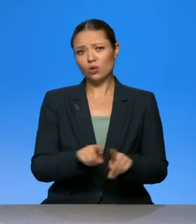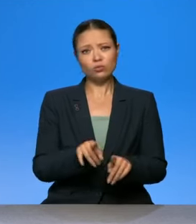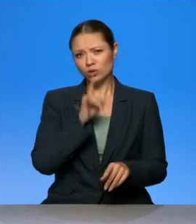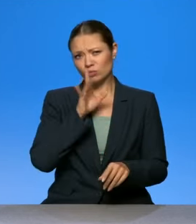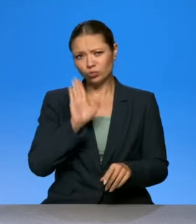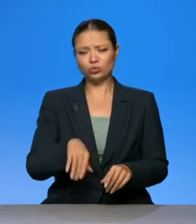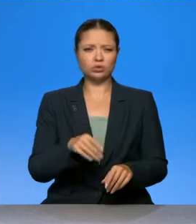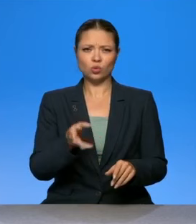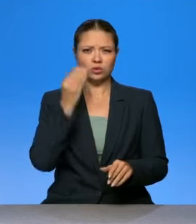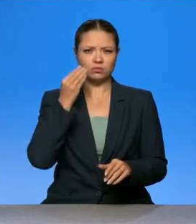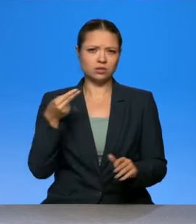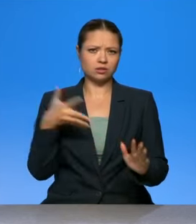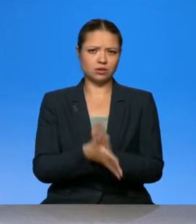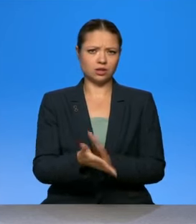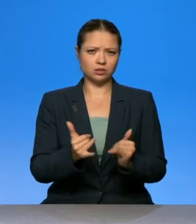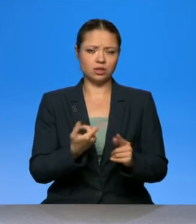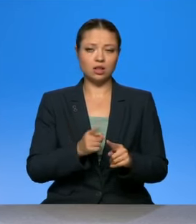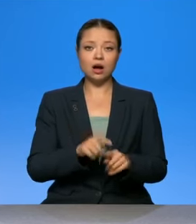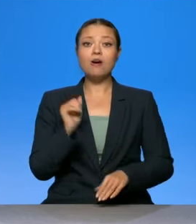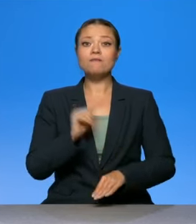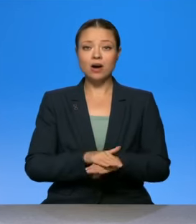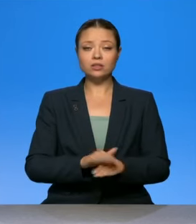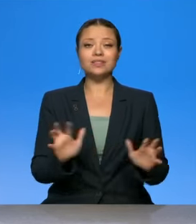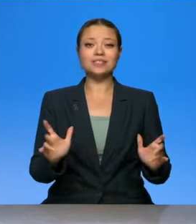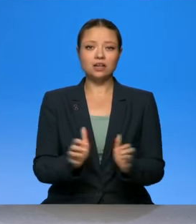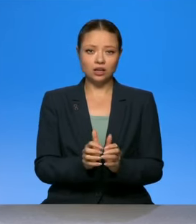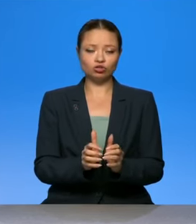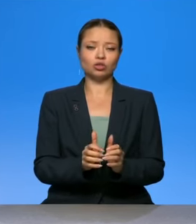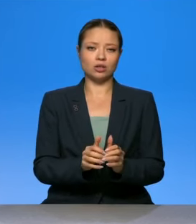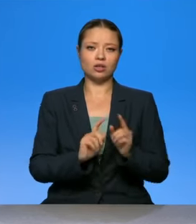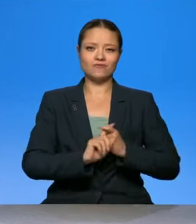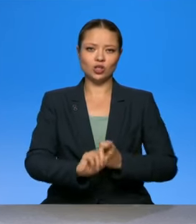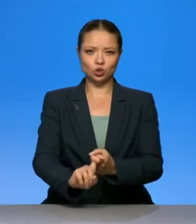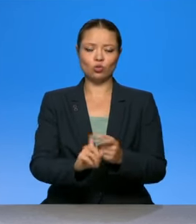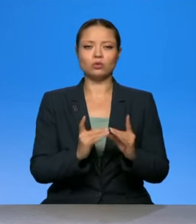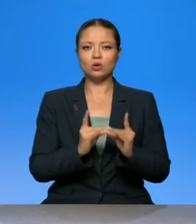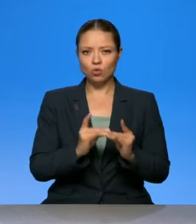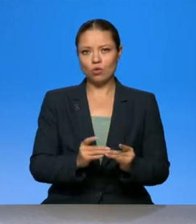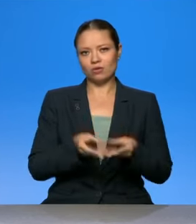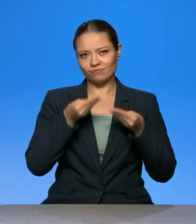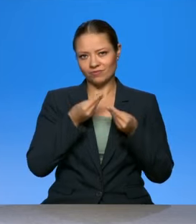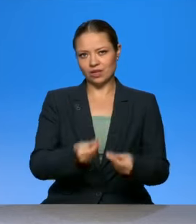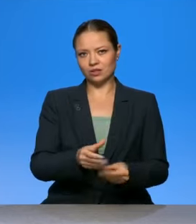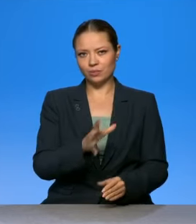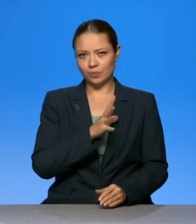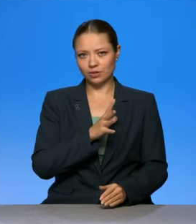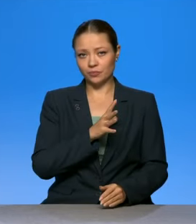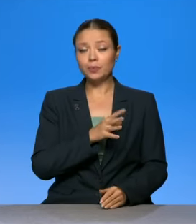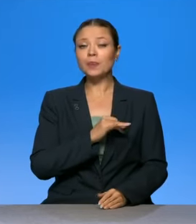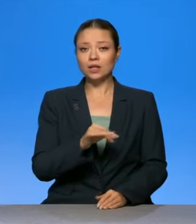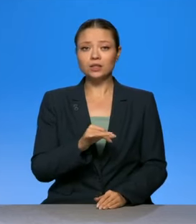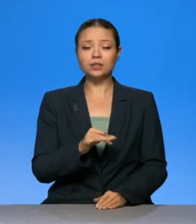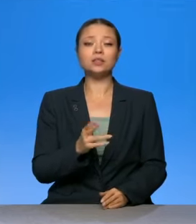содержание. И как раз вот это сокращение, вот эта инфекционная койка дала себе знать. И поэтому есть такие, никто, все